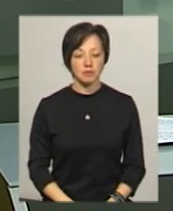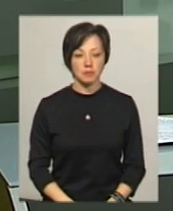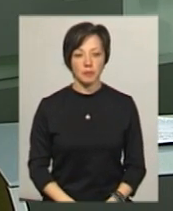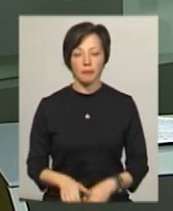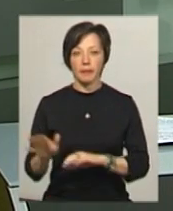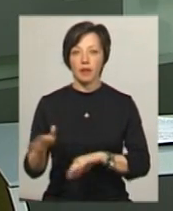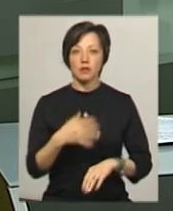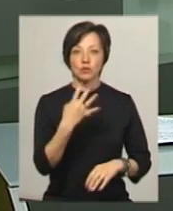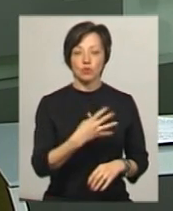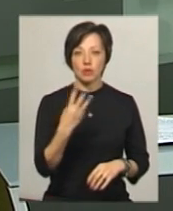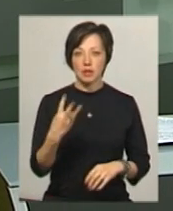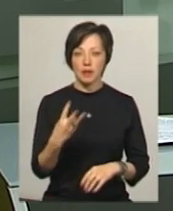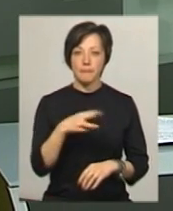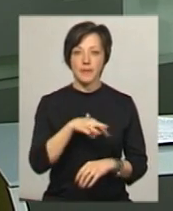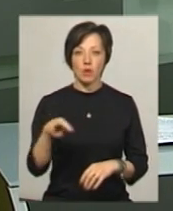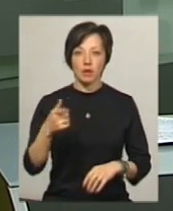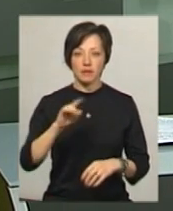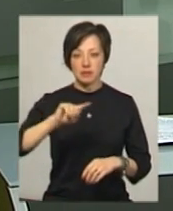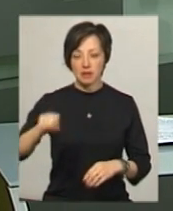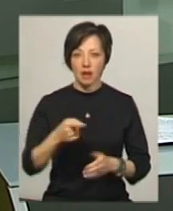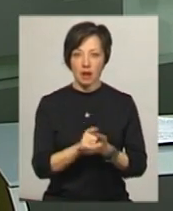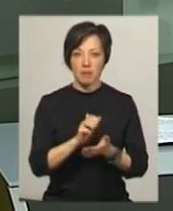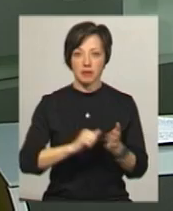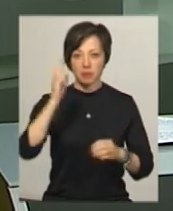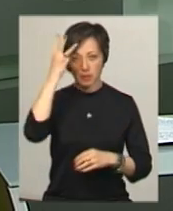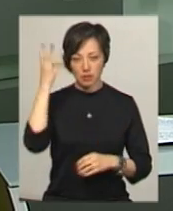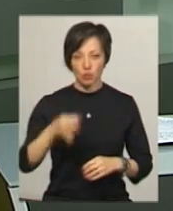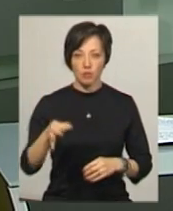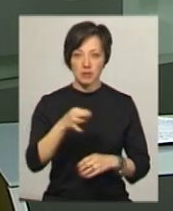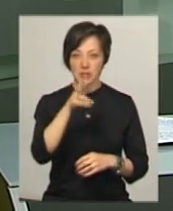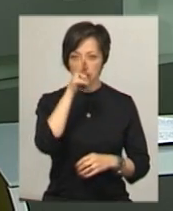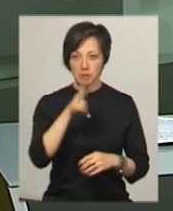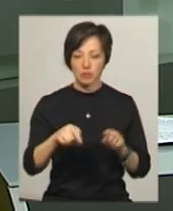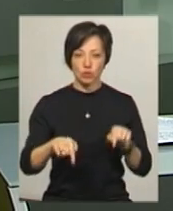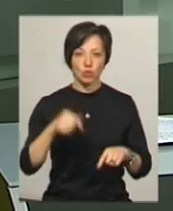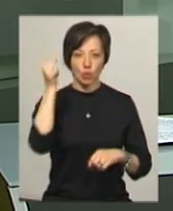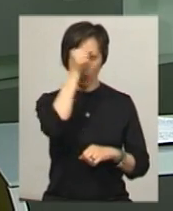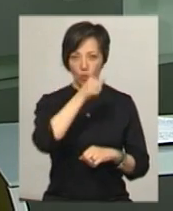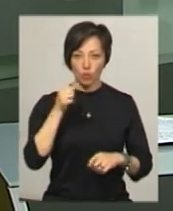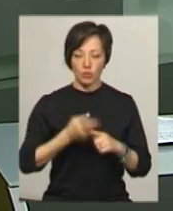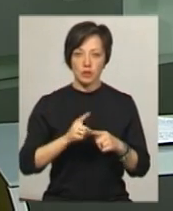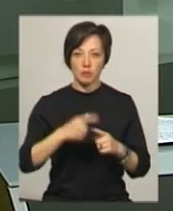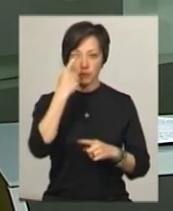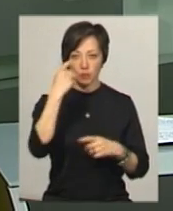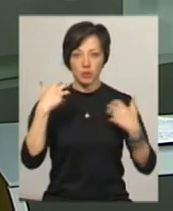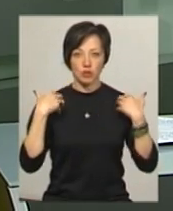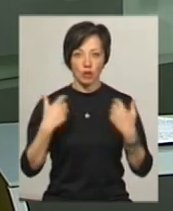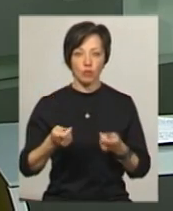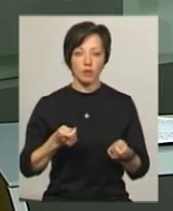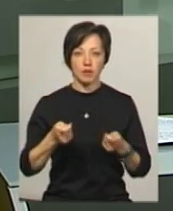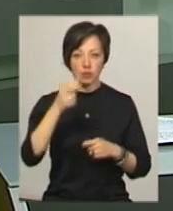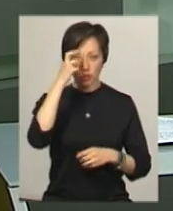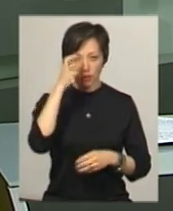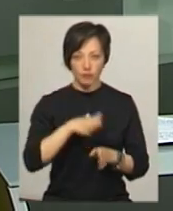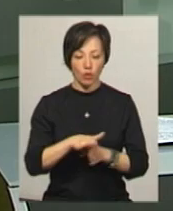43 мільйони гривень примусово стягнуто аліментів у Хмельницькій області за 3 місяці цього року Про це повідомив начальник управління